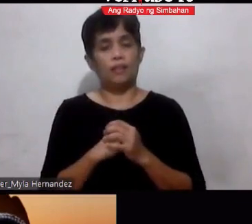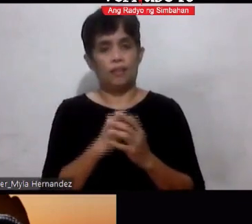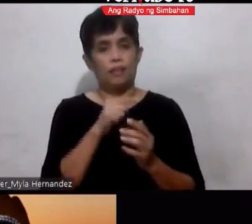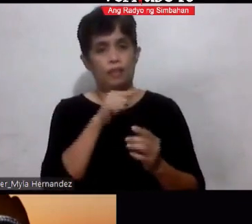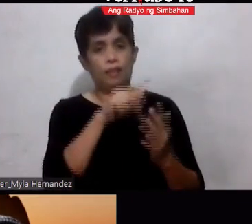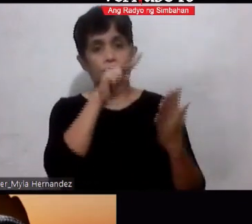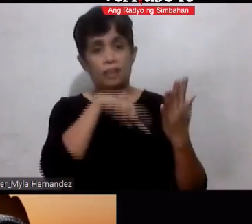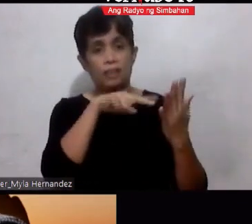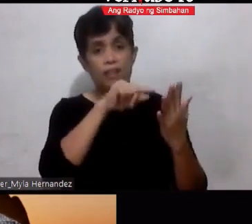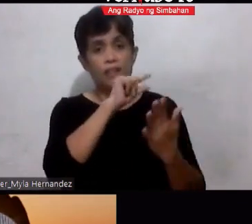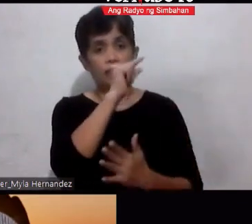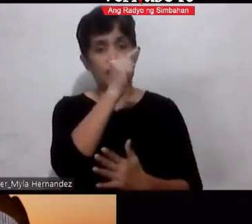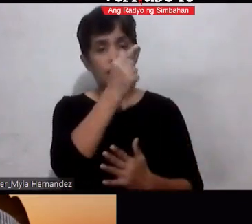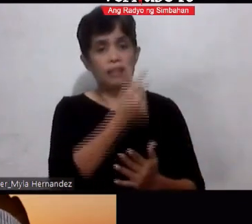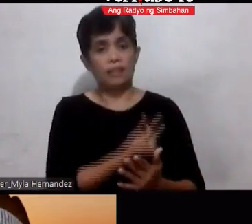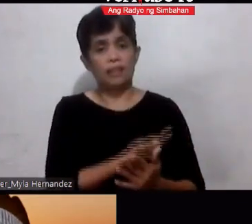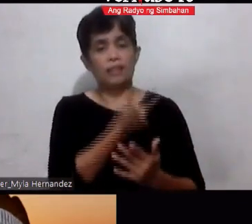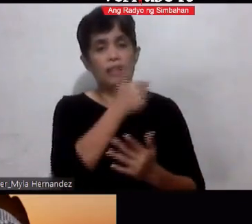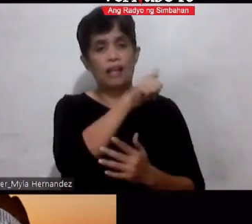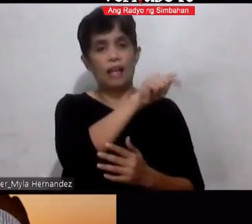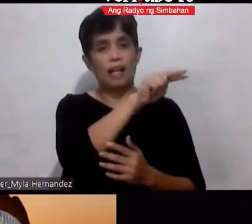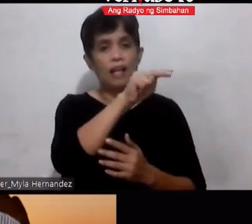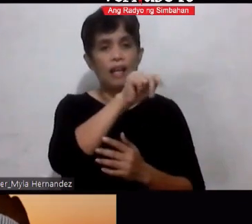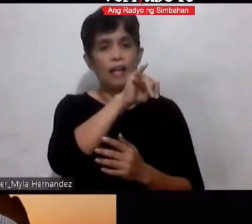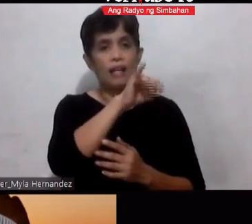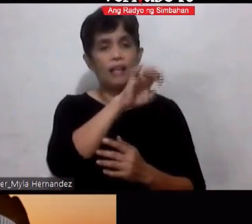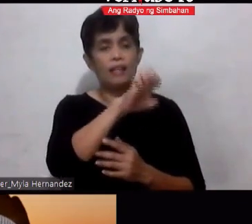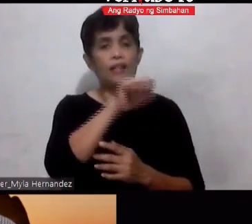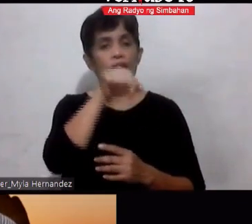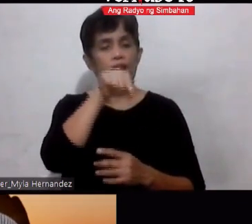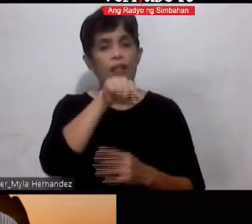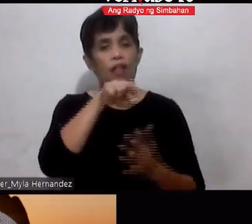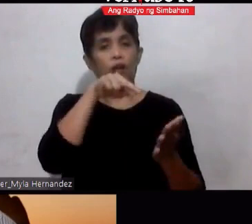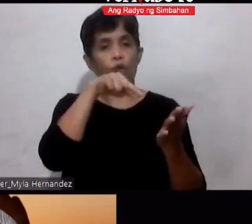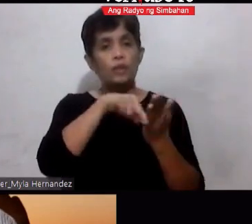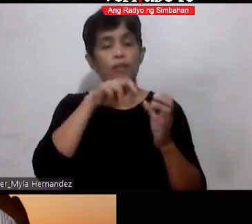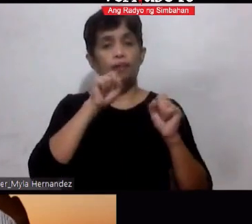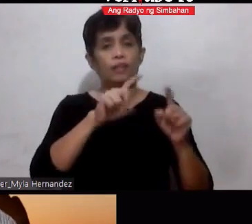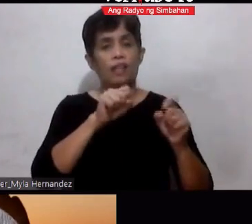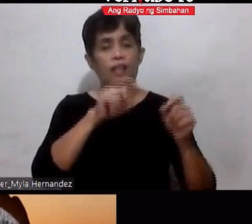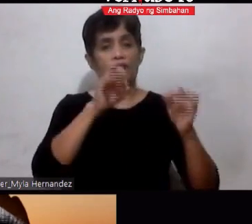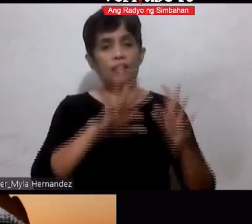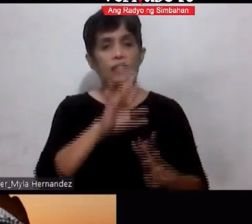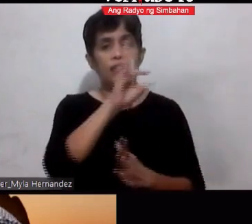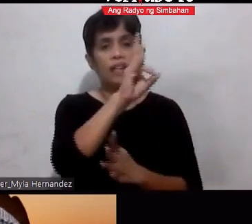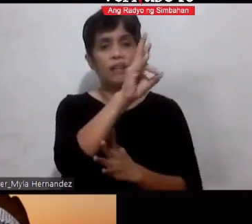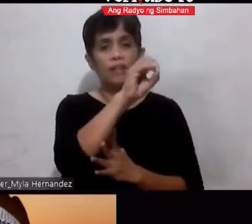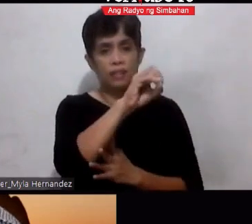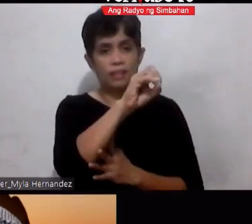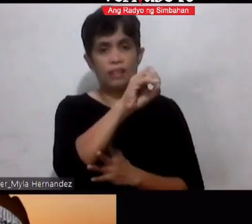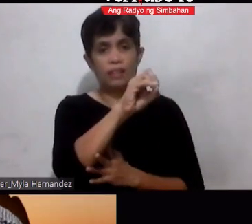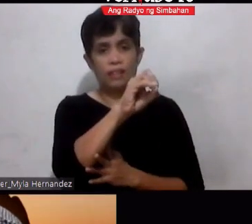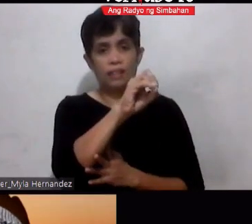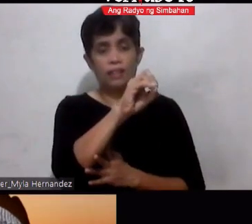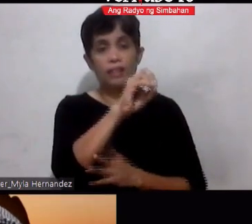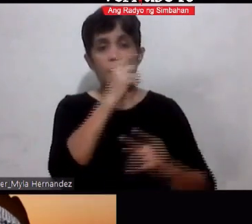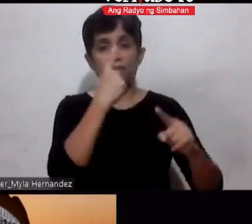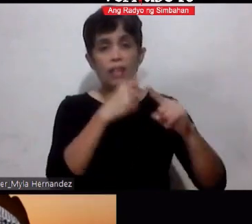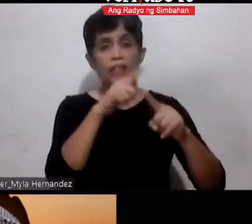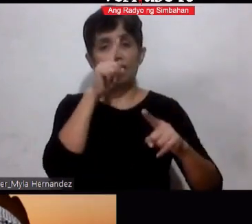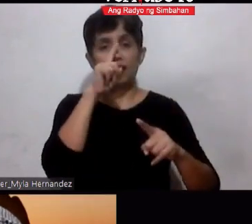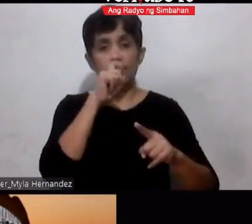batiin Si Annie Rachel Isa po siyang reseller 70 plus years old Na siya Brother Eng